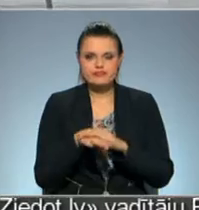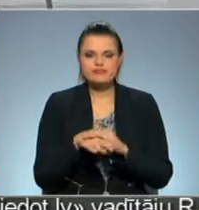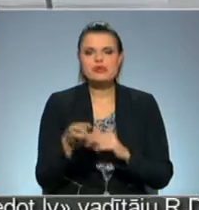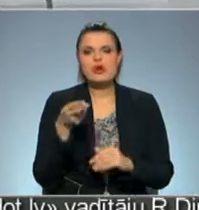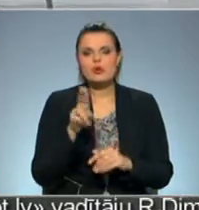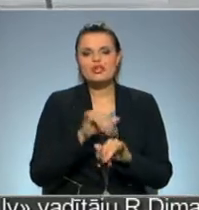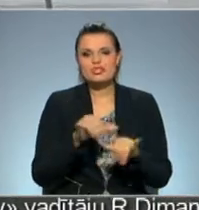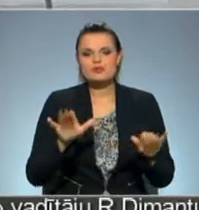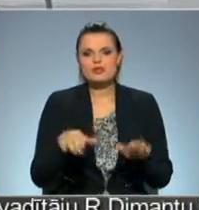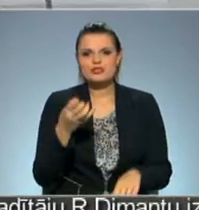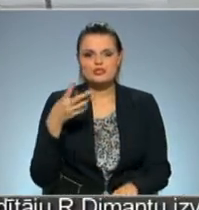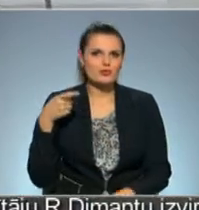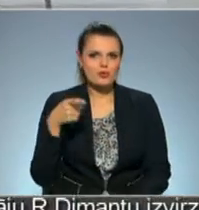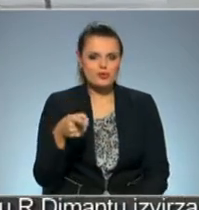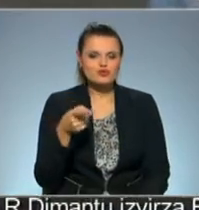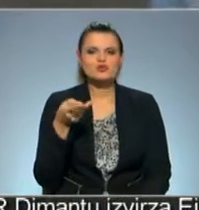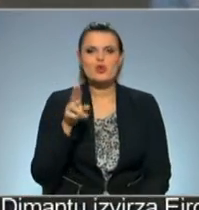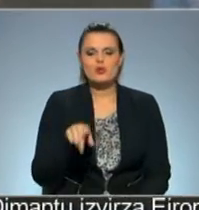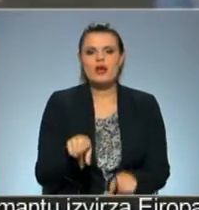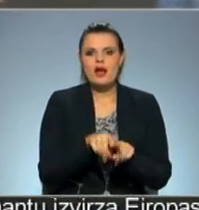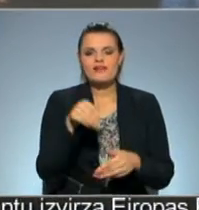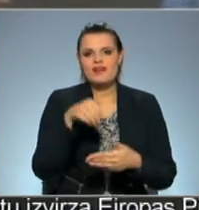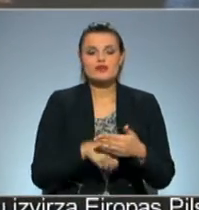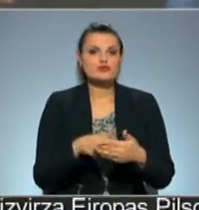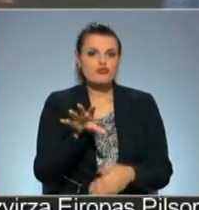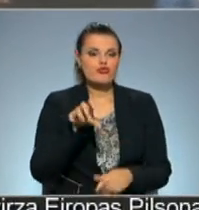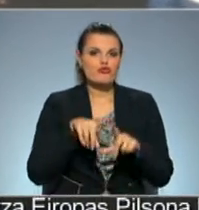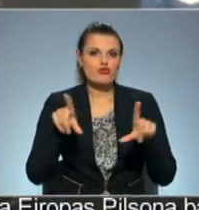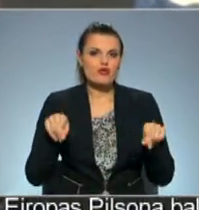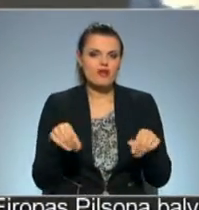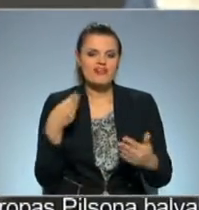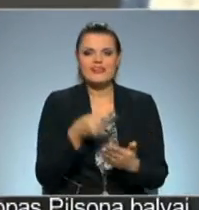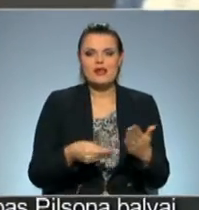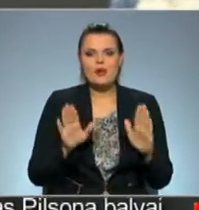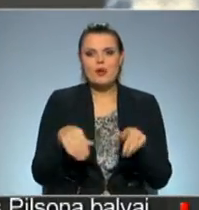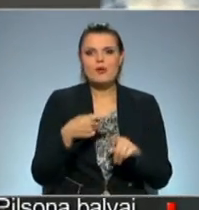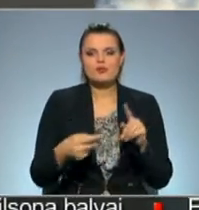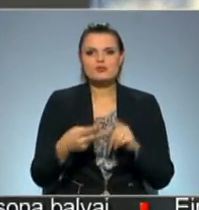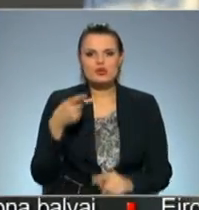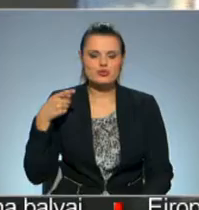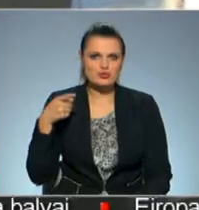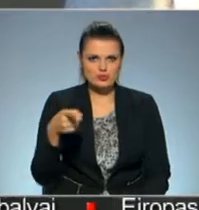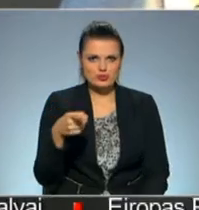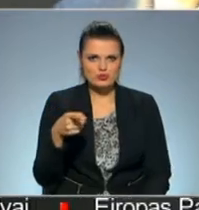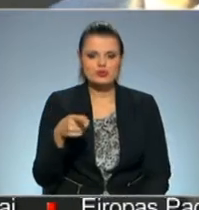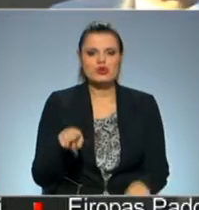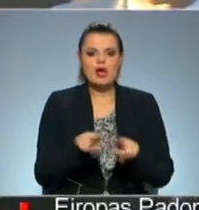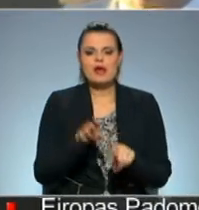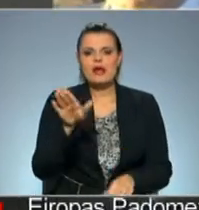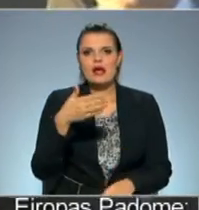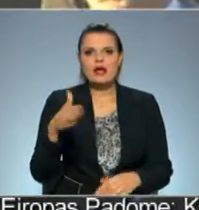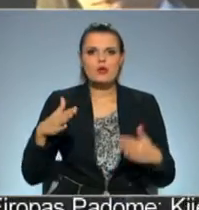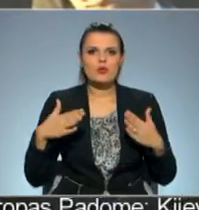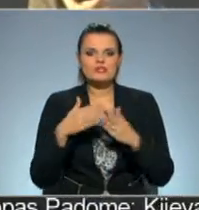izplatīšanai par 14 tūkstošiem, gan vēsturisko fotografiju iegādēja par pusotru tūkstot. Pat karogas